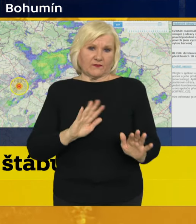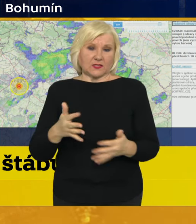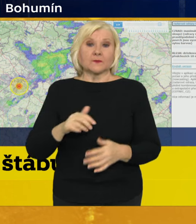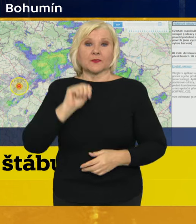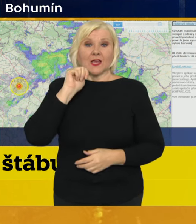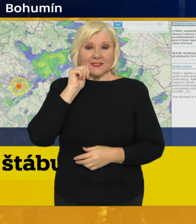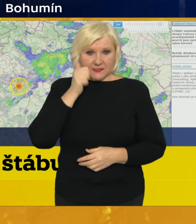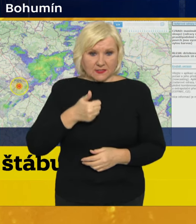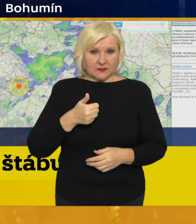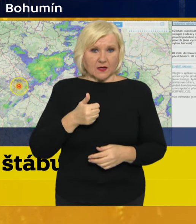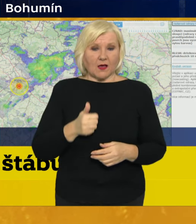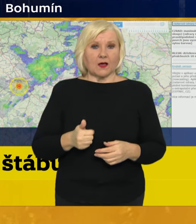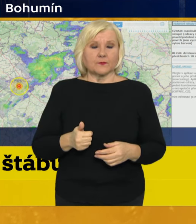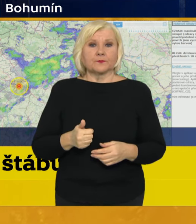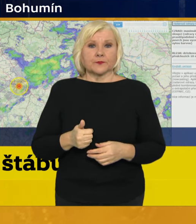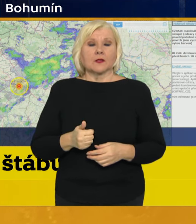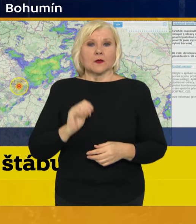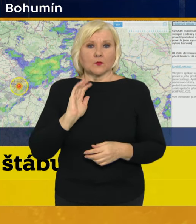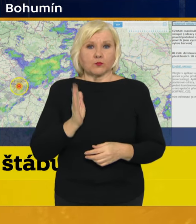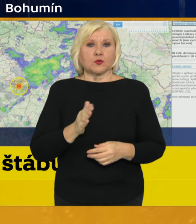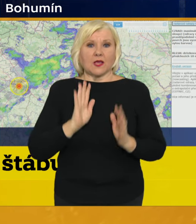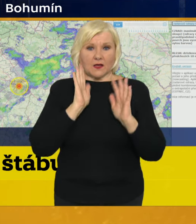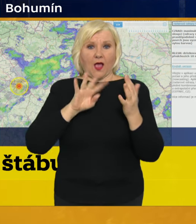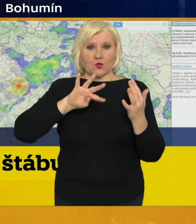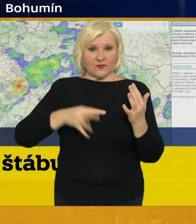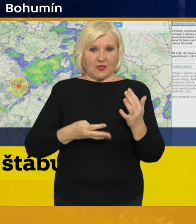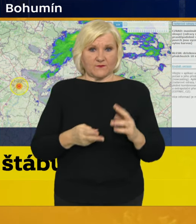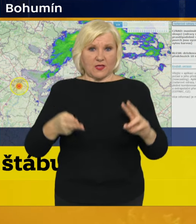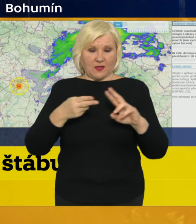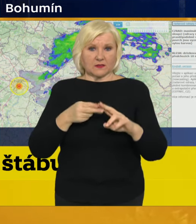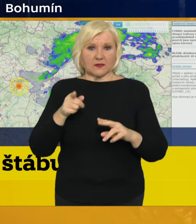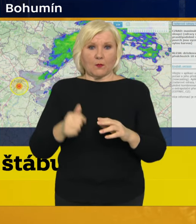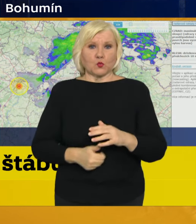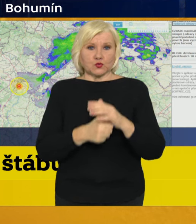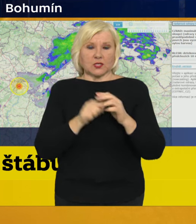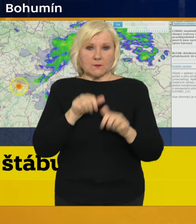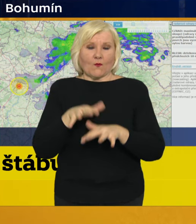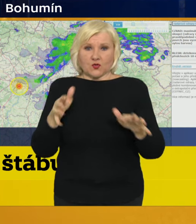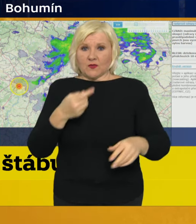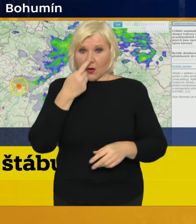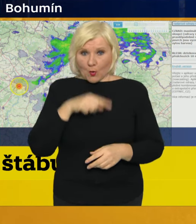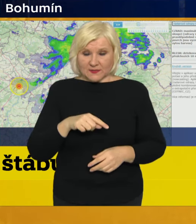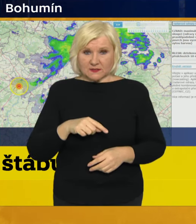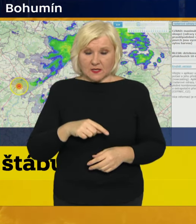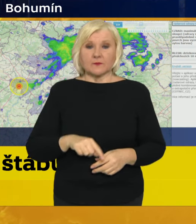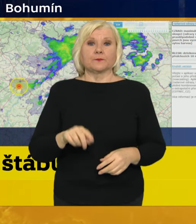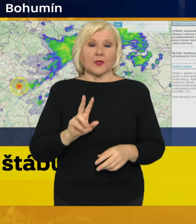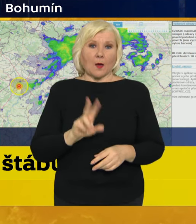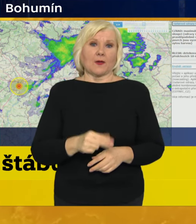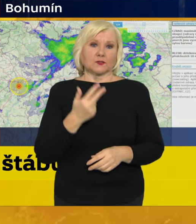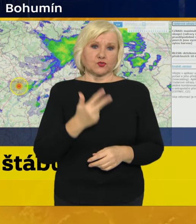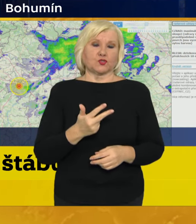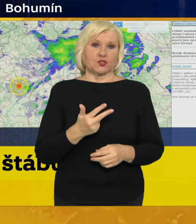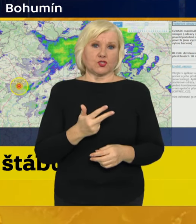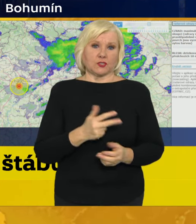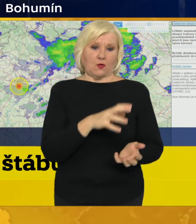jak už zmínil pan minister Kupka, se opět potkáme v 9 ráno na ústřední povodňové komisi a jsou takové tři oblasti, které